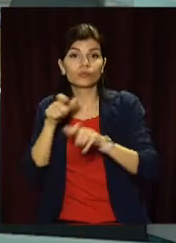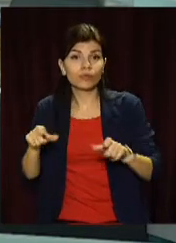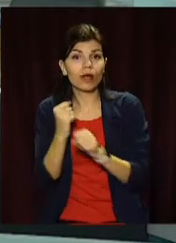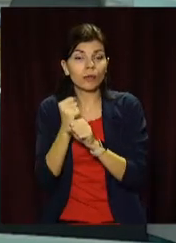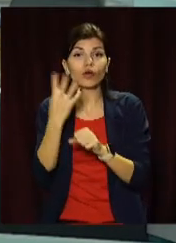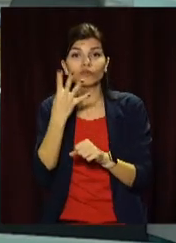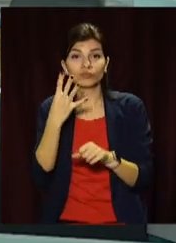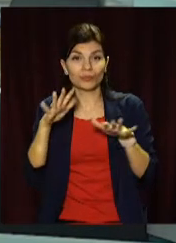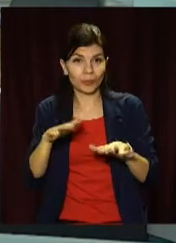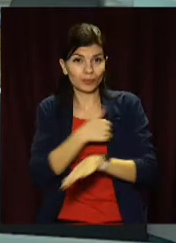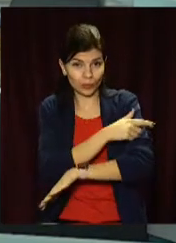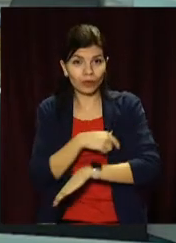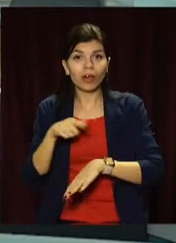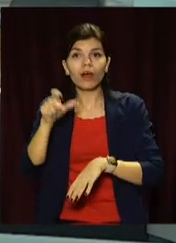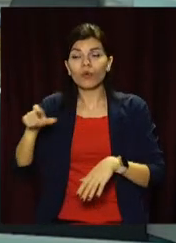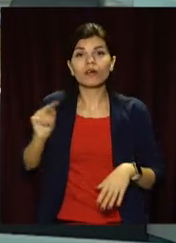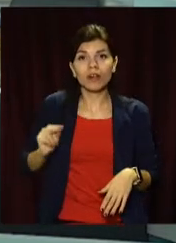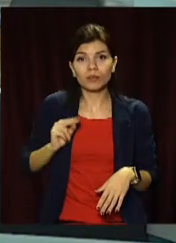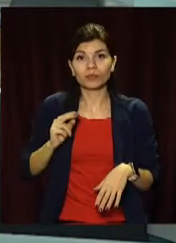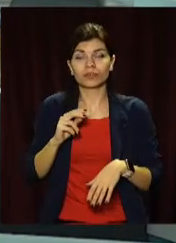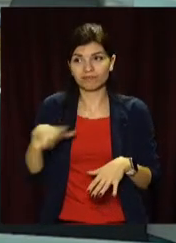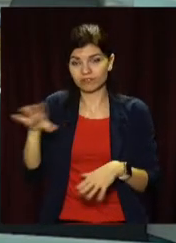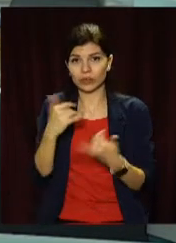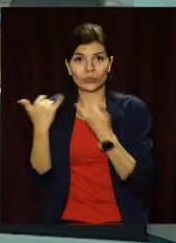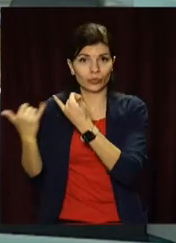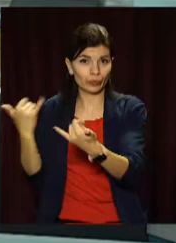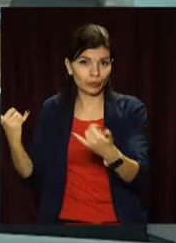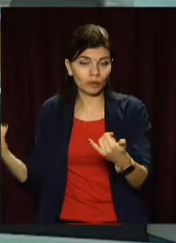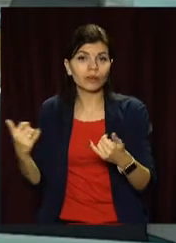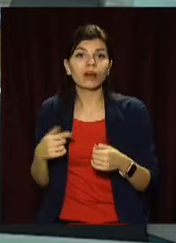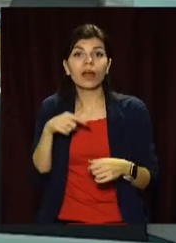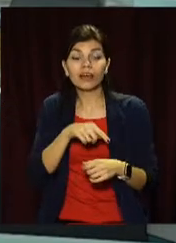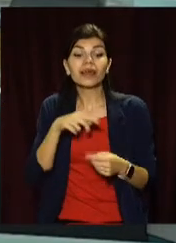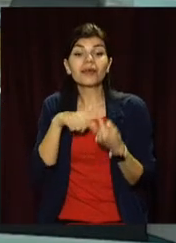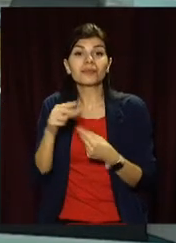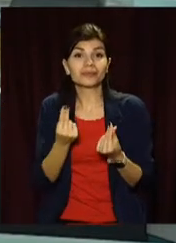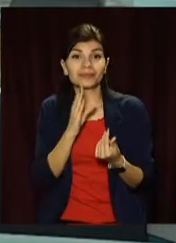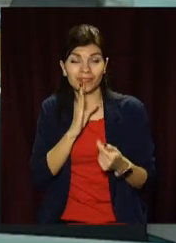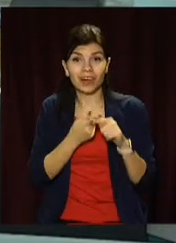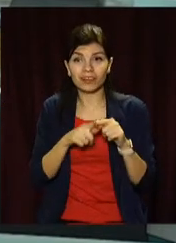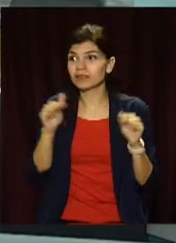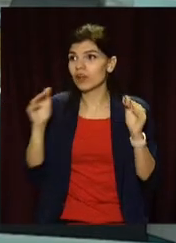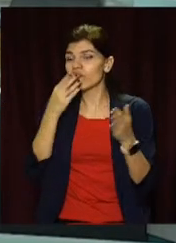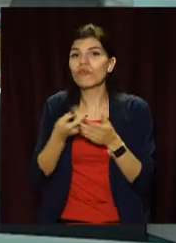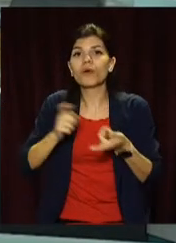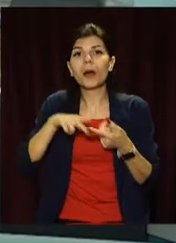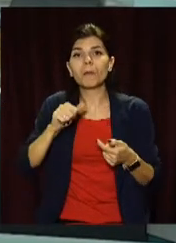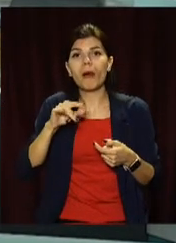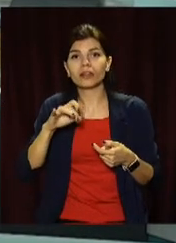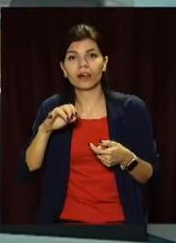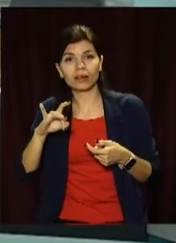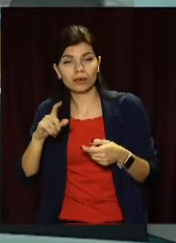у 4-й міській лікарні. Залучили до доброї справи і своїх партнерів, які надали провізію та засоби захисту. У наборах